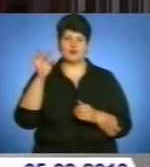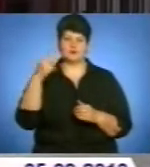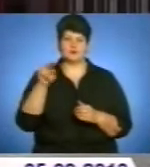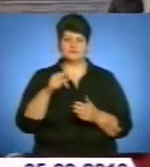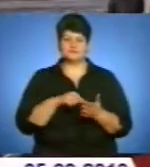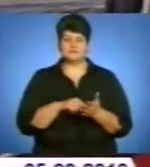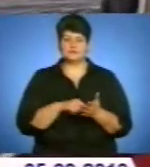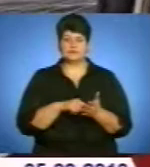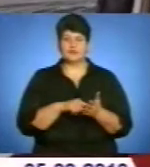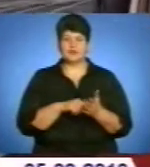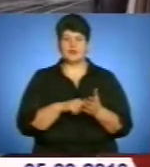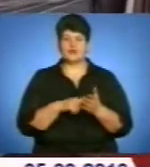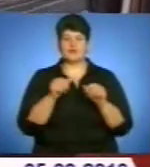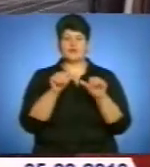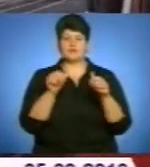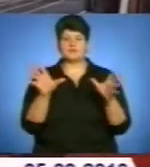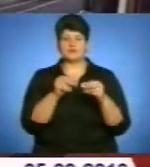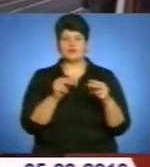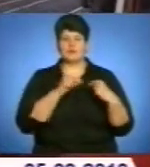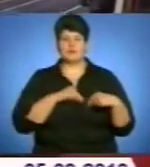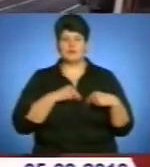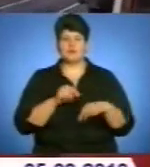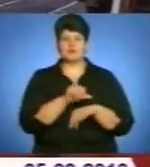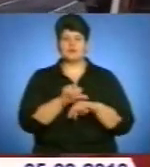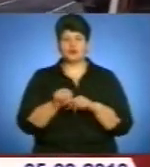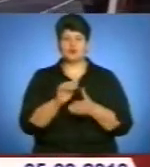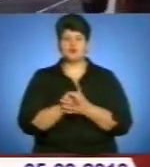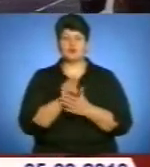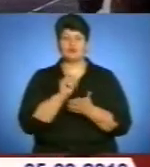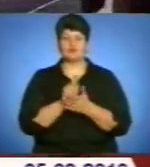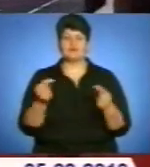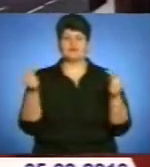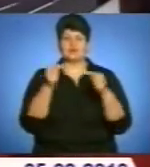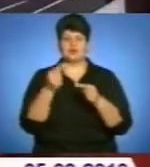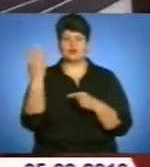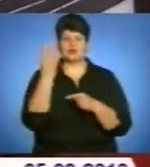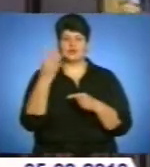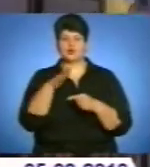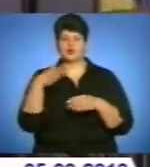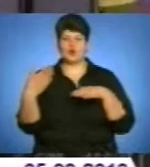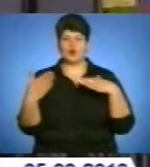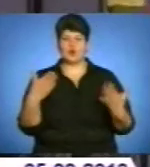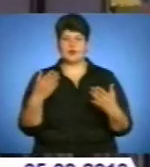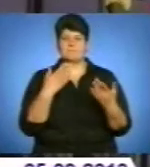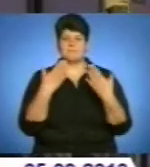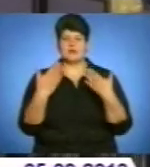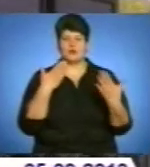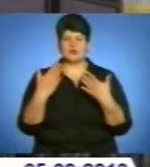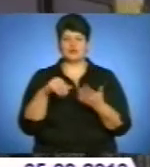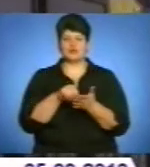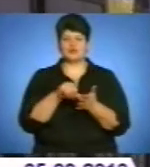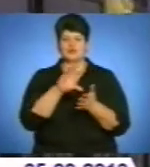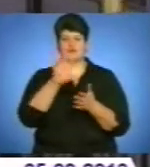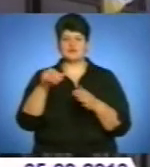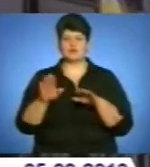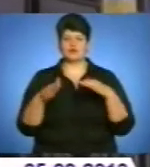Формат співпраці України з країнами митного союзу повинен визначатись на чотиристоронніх переговорах за участю всіх країн-членів об